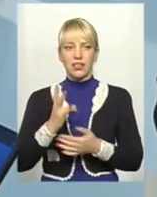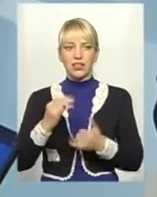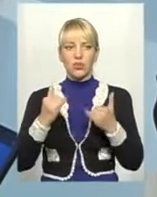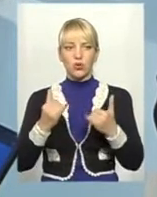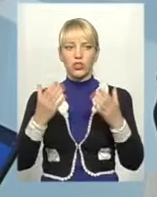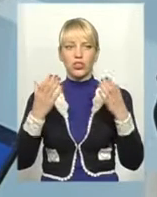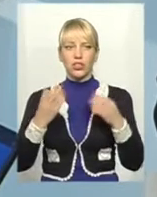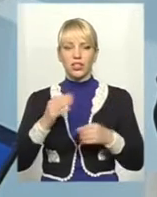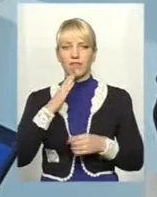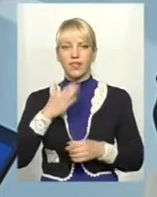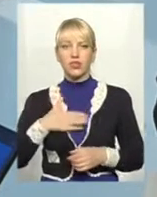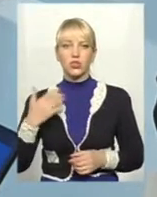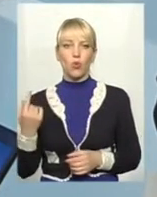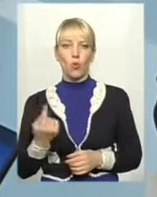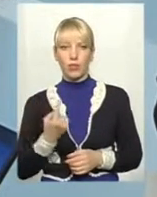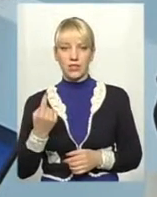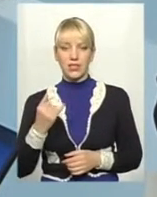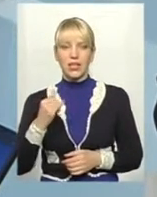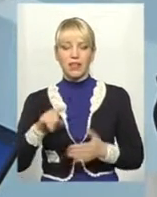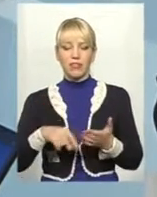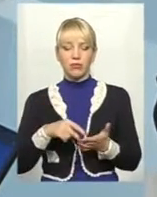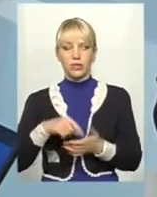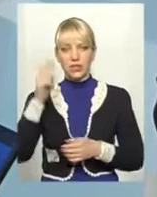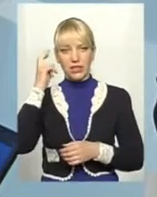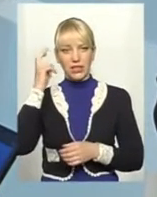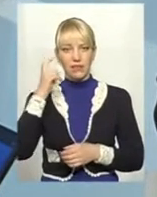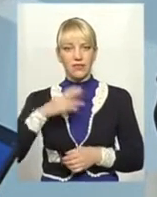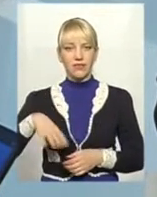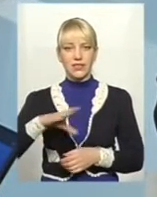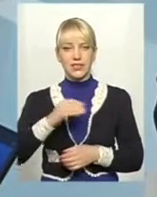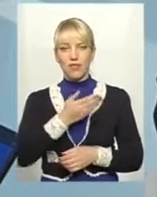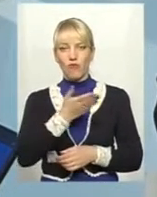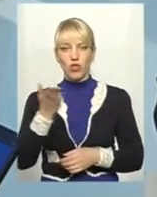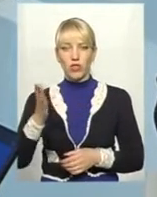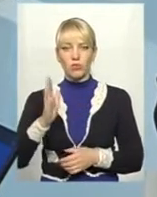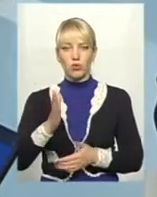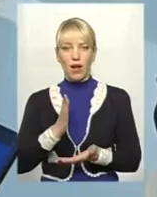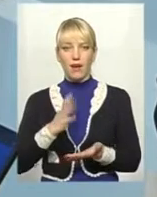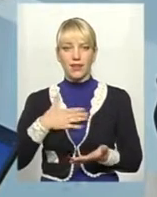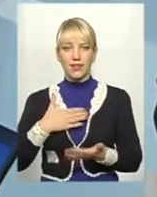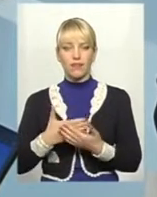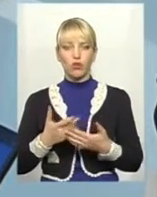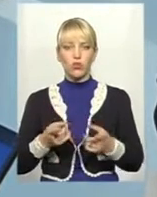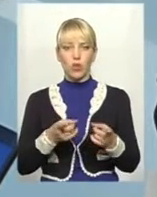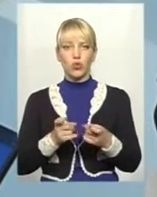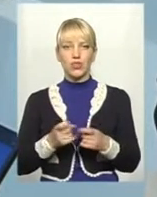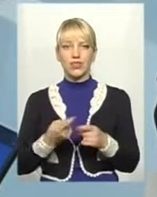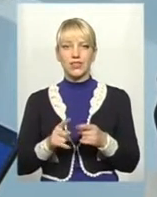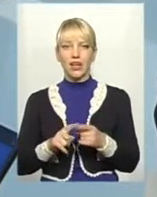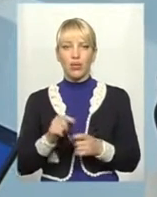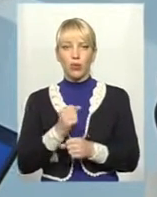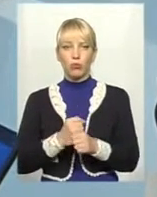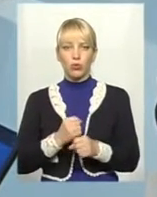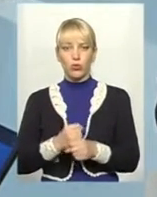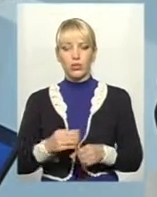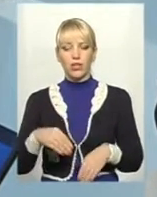в нашій області і в місті Києві, вони активно залучаються до цієї роботи, їм